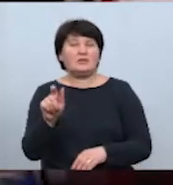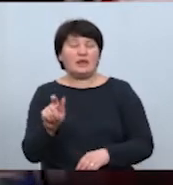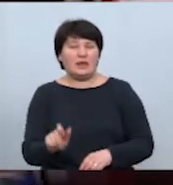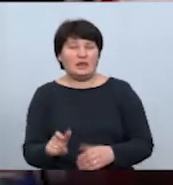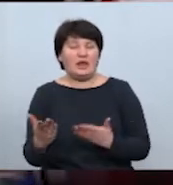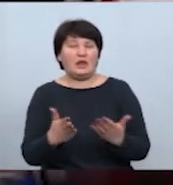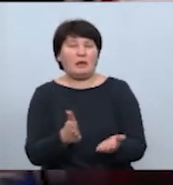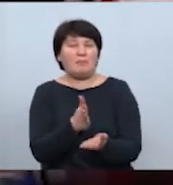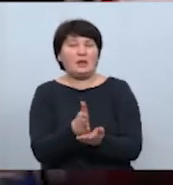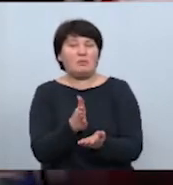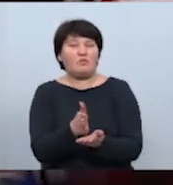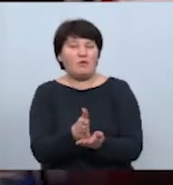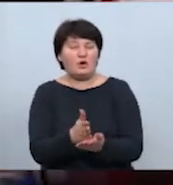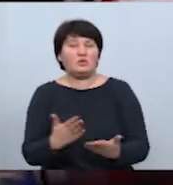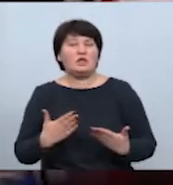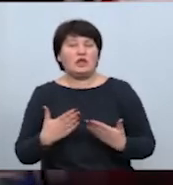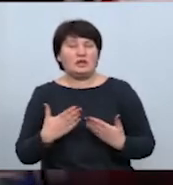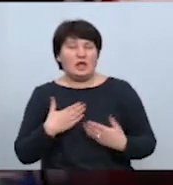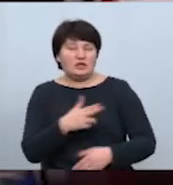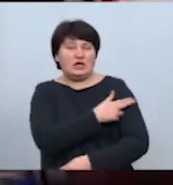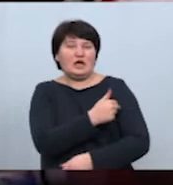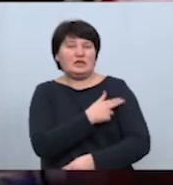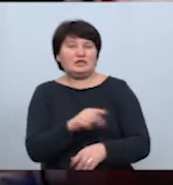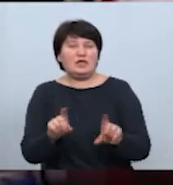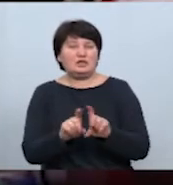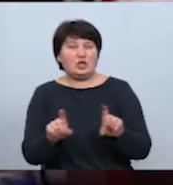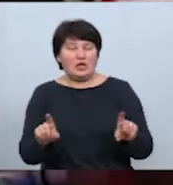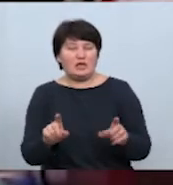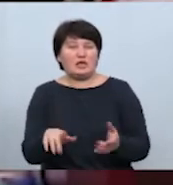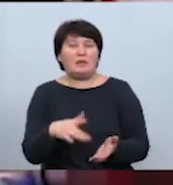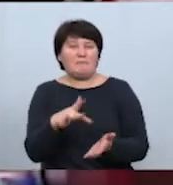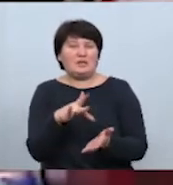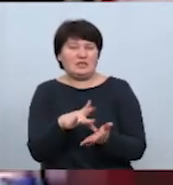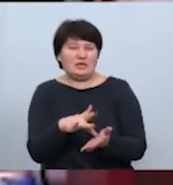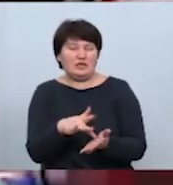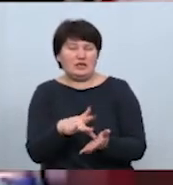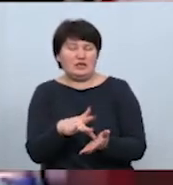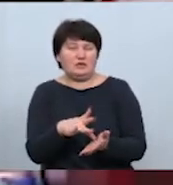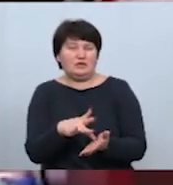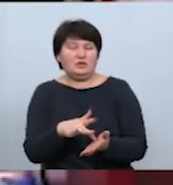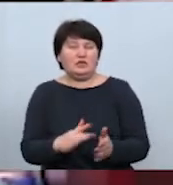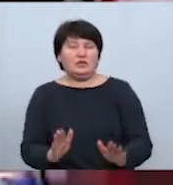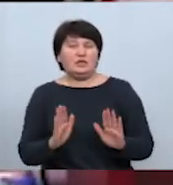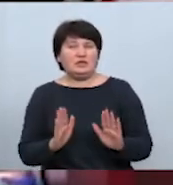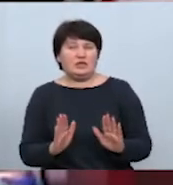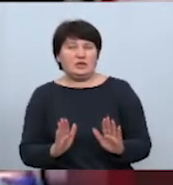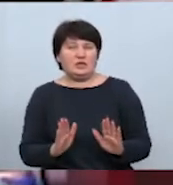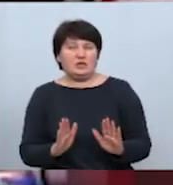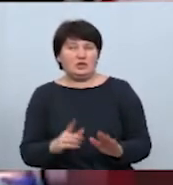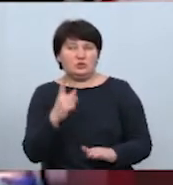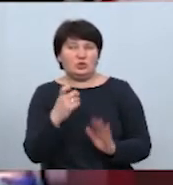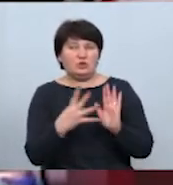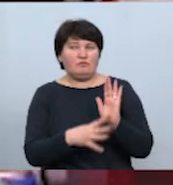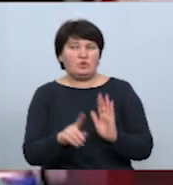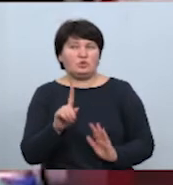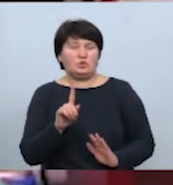перебувають на наших стаціонарах, тільки міських стаціонарах. Тільки 191